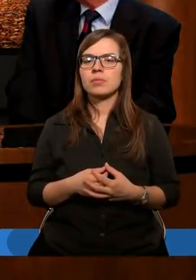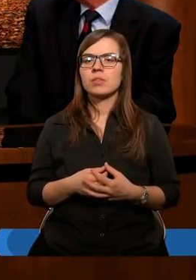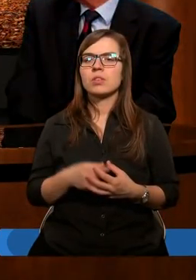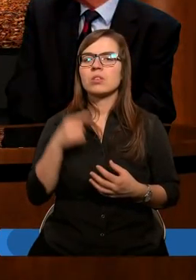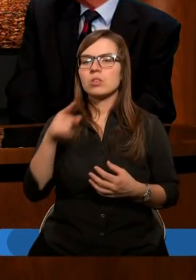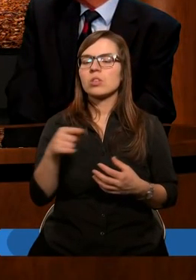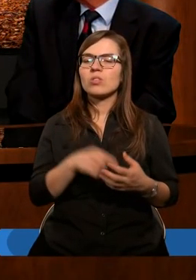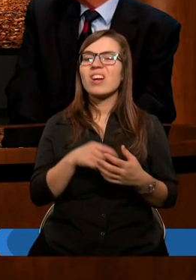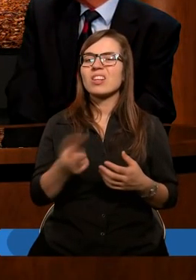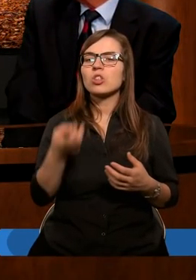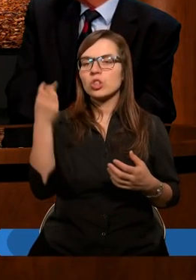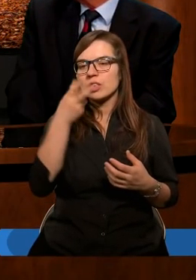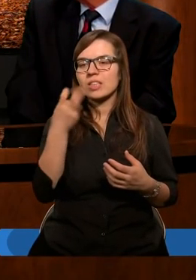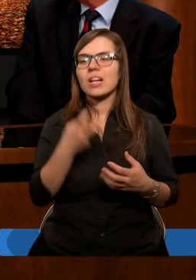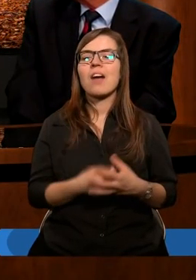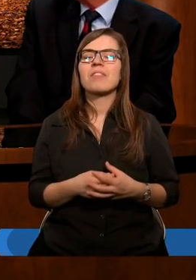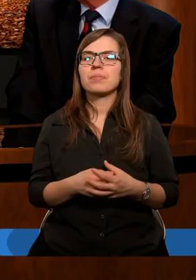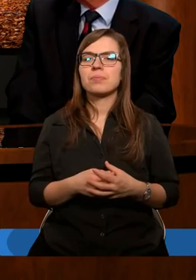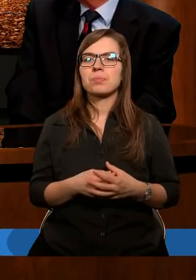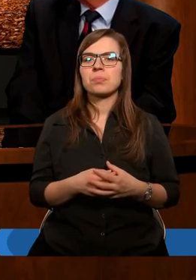Jakież tu jest bogactwo nauk, słuchajcie.